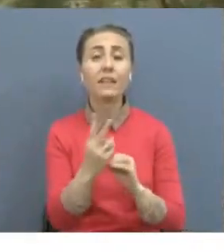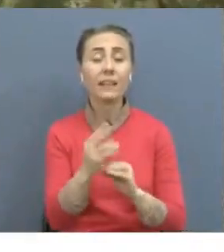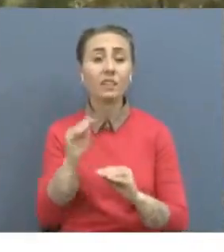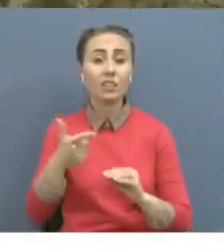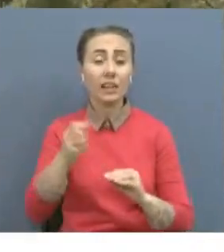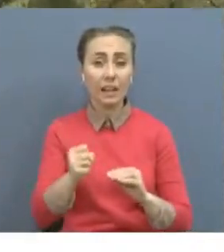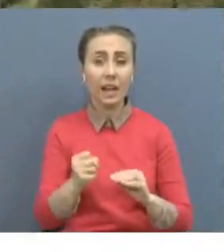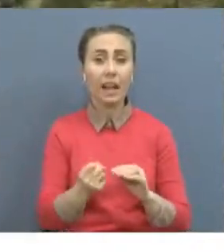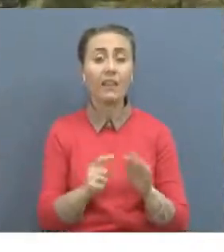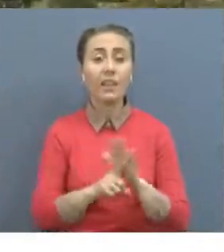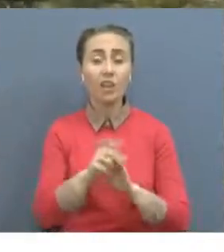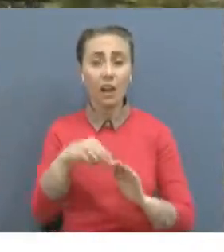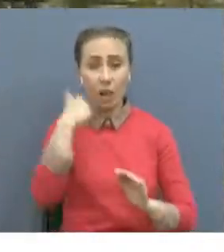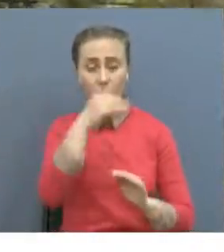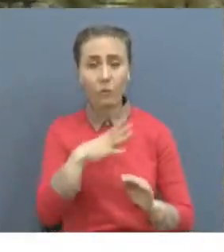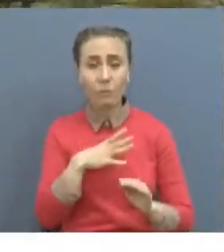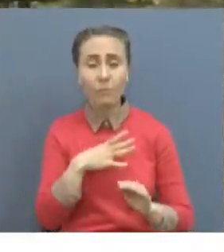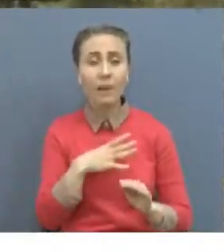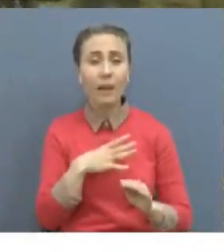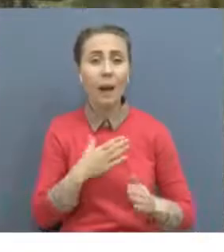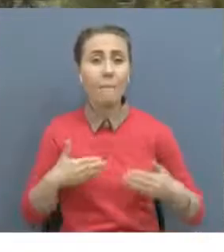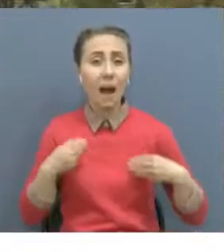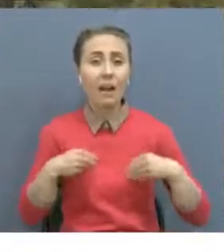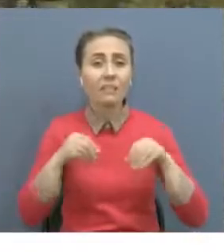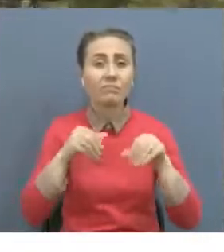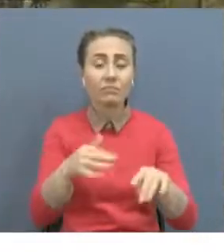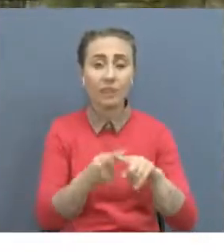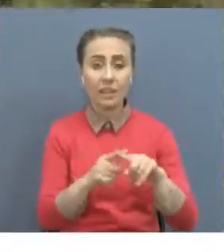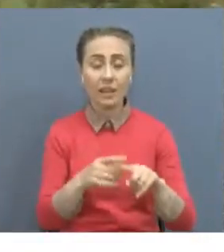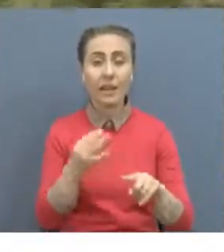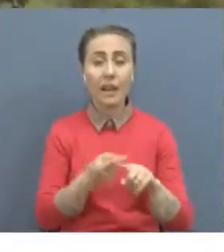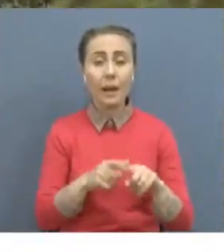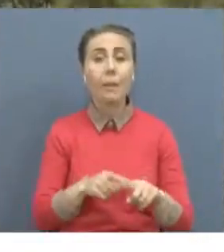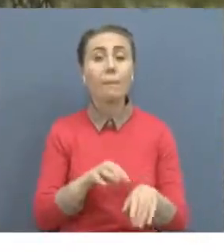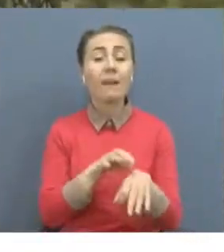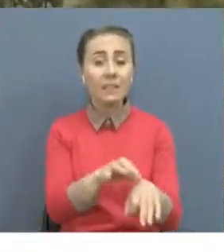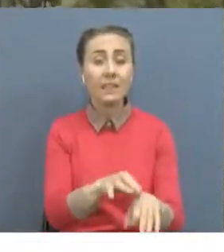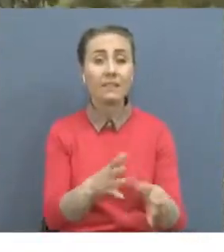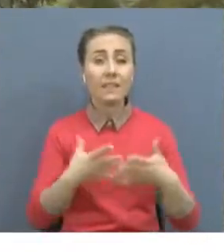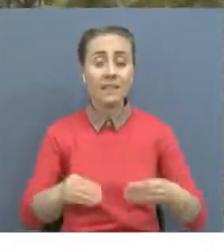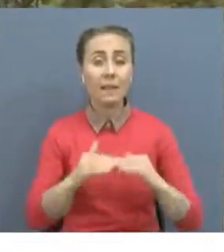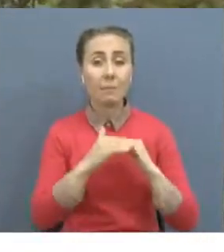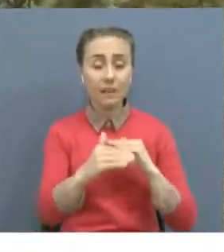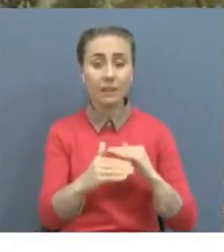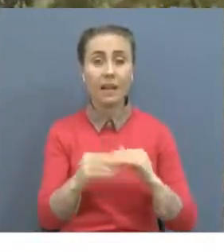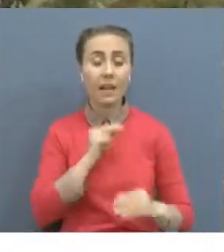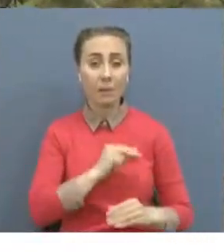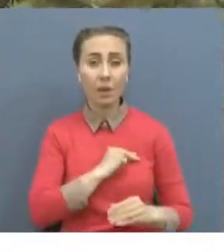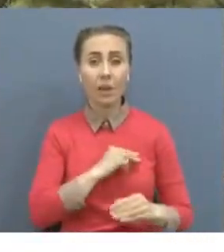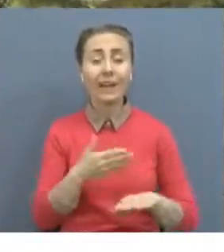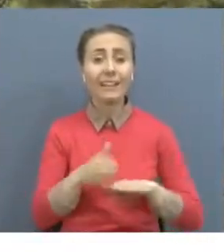470 тонна минералық тұңайтыр сатып алында. Көктемгі егіс жұмыстарын жүргізу үшін жақсы қима неселік серпесті қарқылы